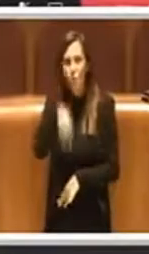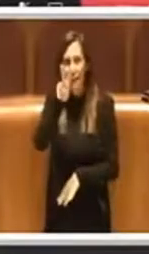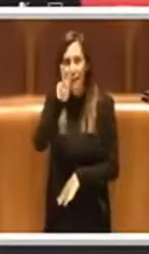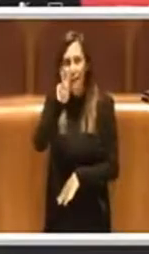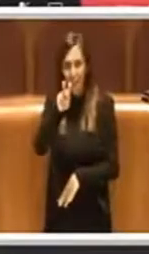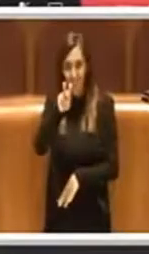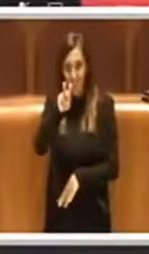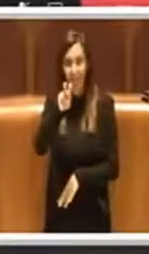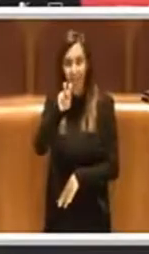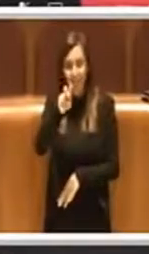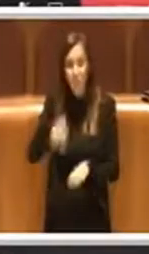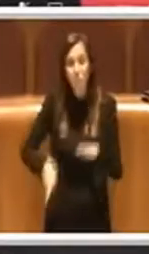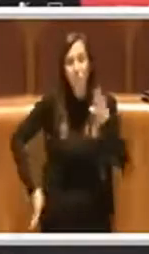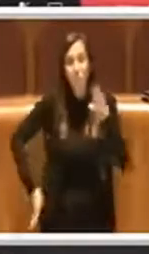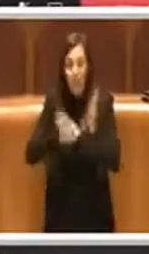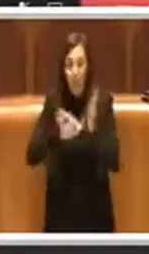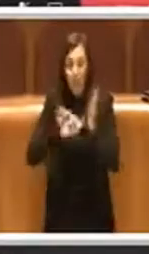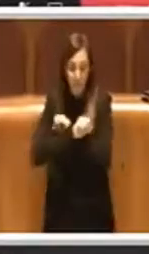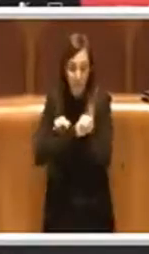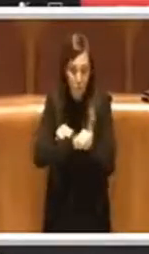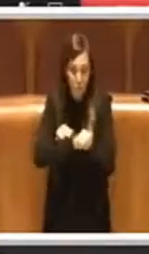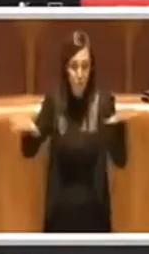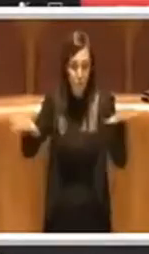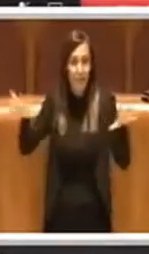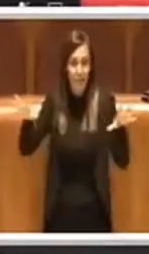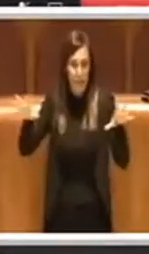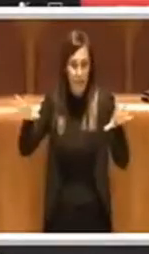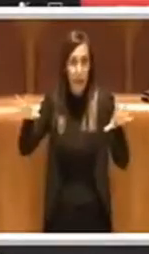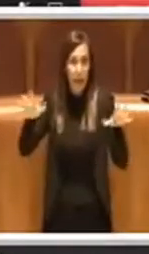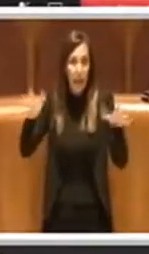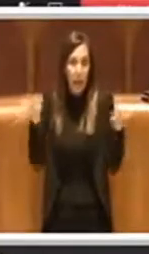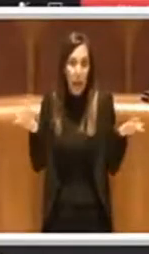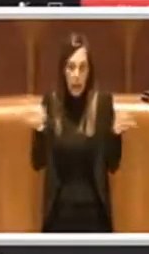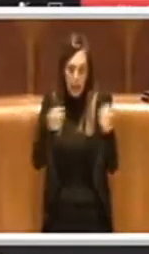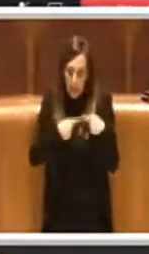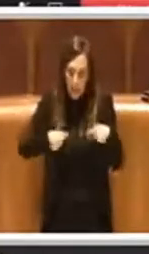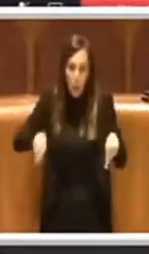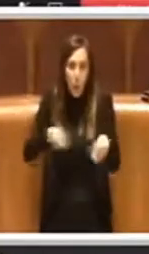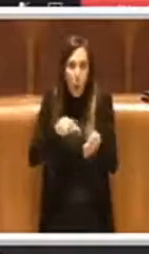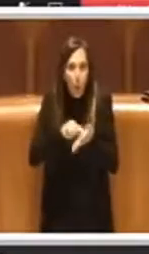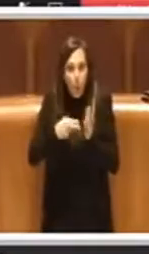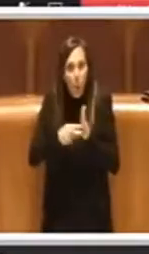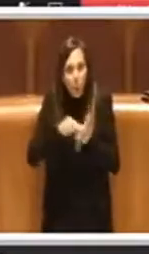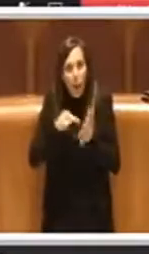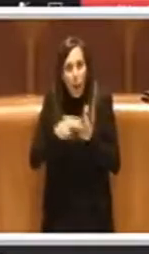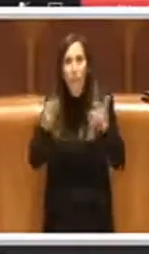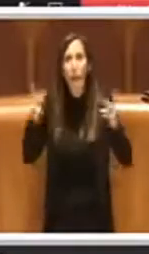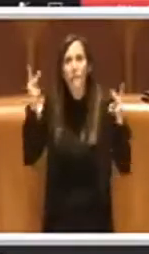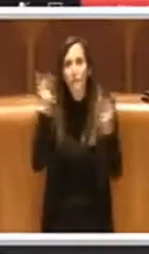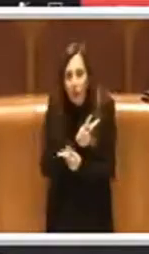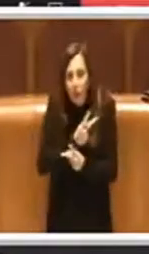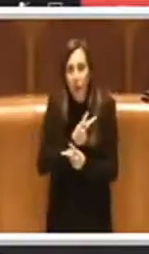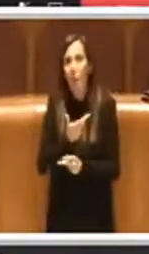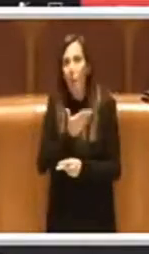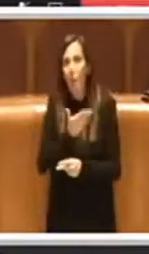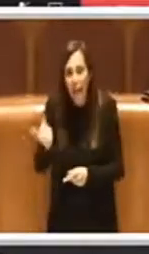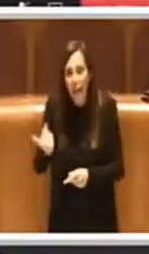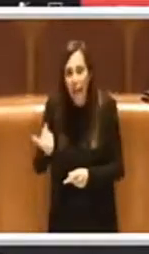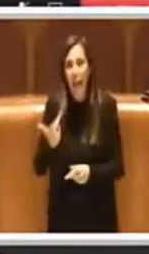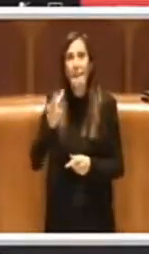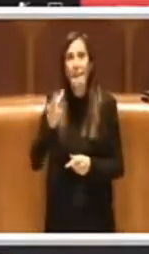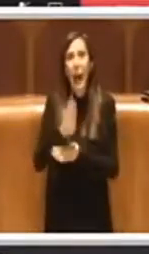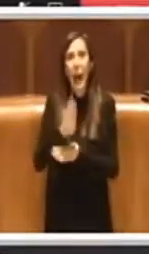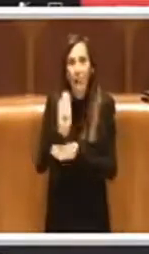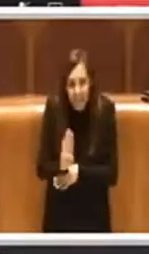e noi abbiamo avuto un problema molto serio di mancata bigliettazione,'è stato un abbattimento delle